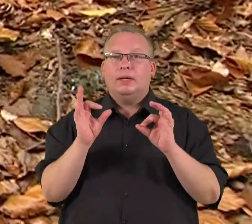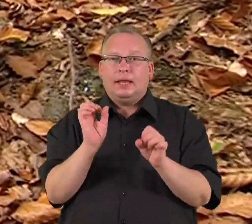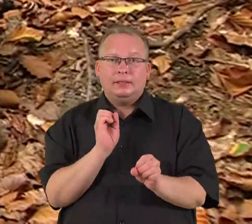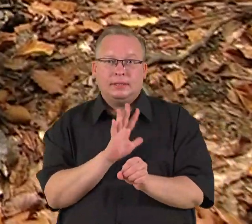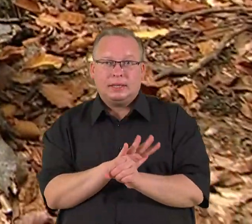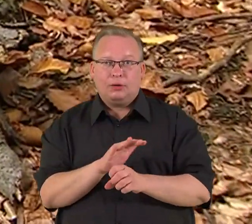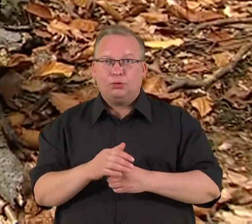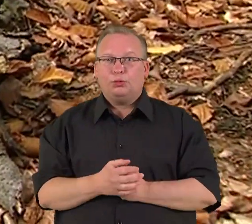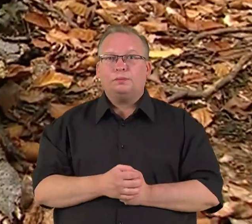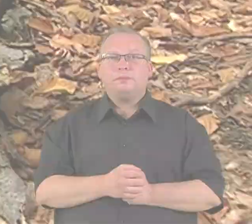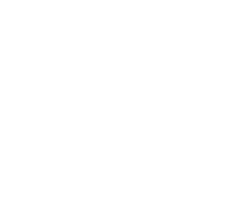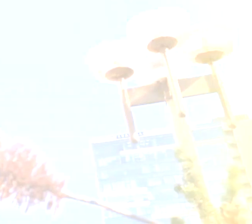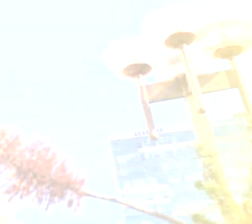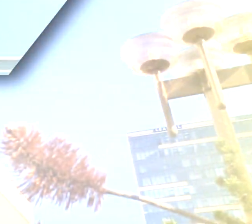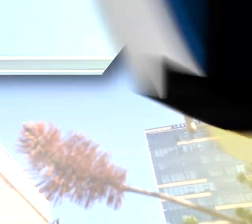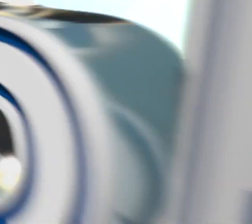aktų.